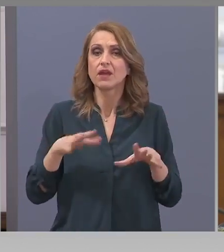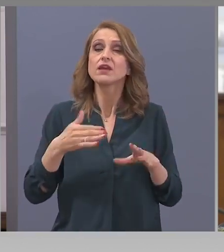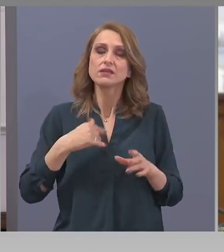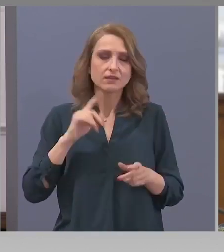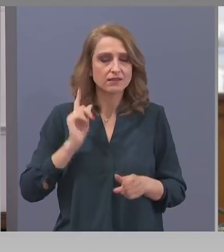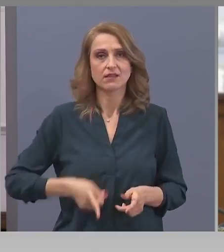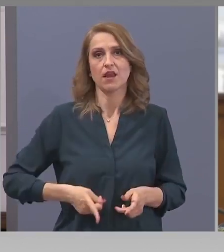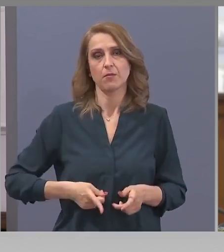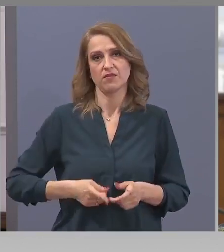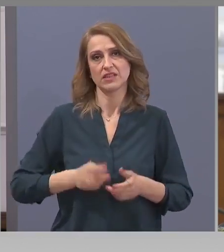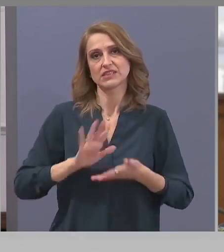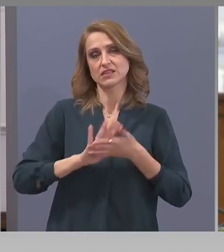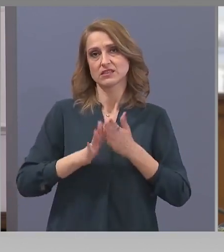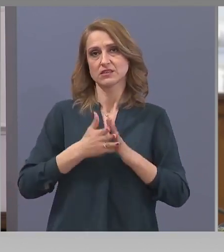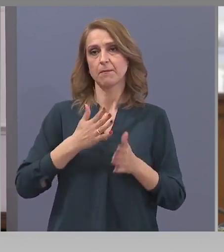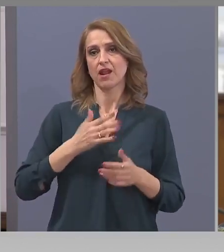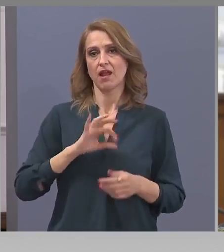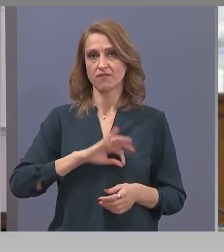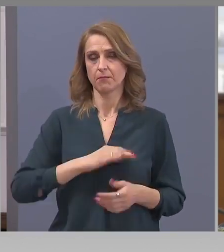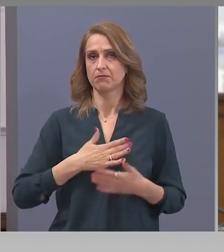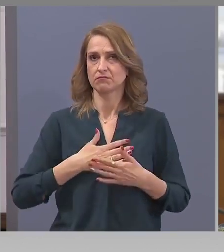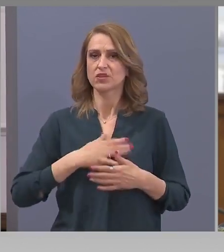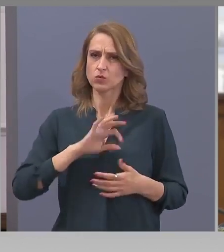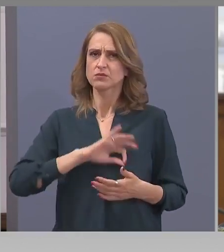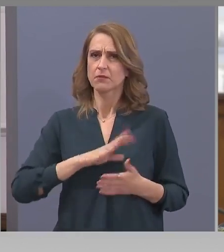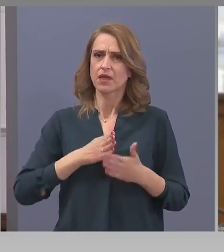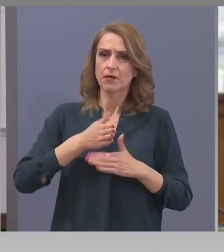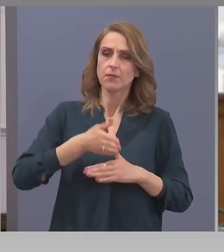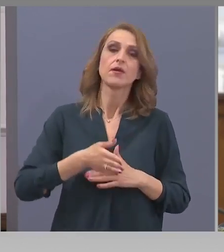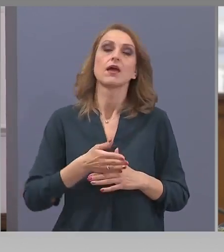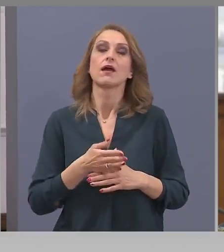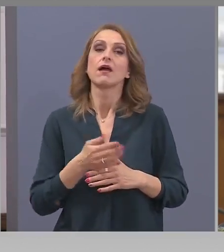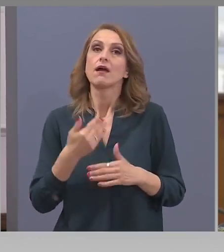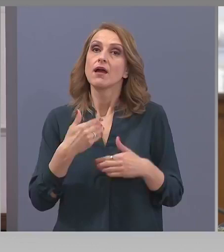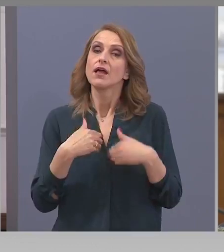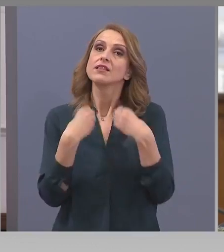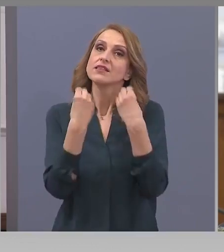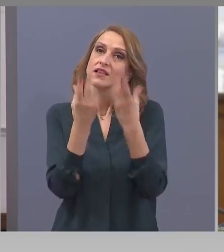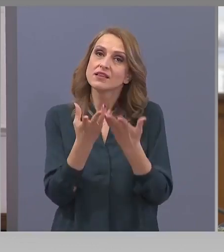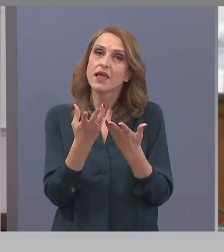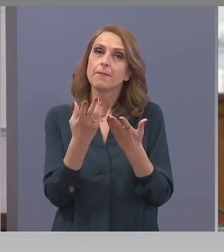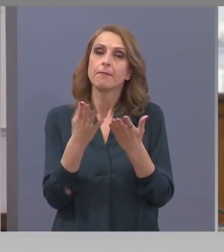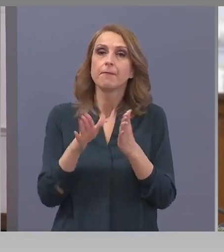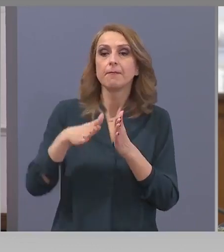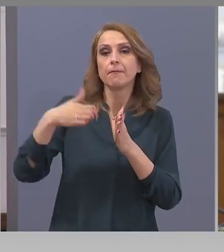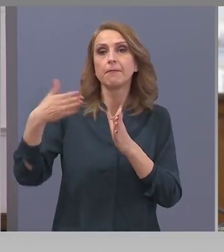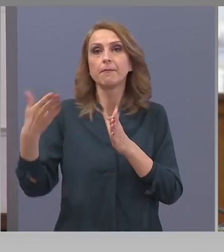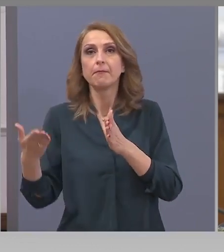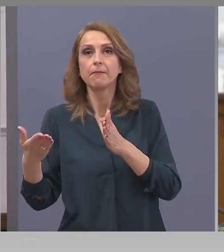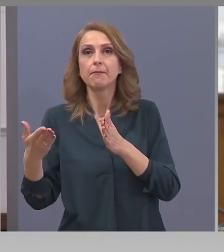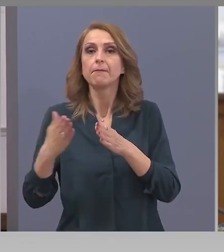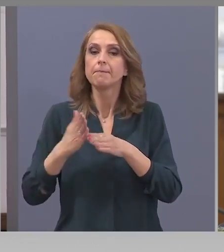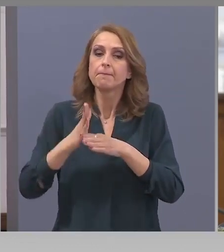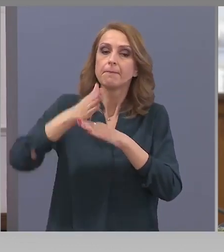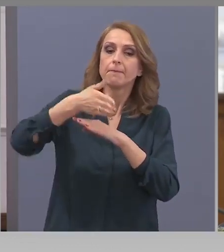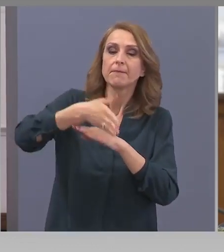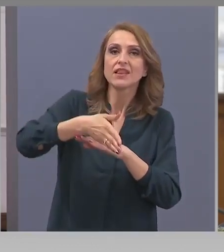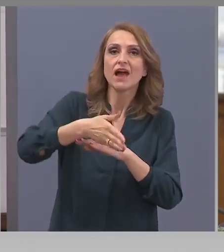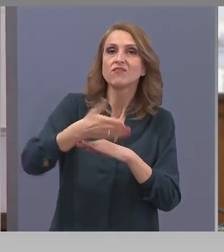и моста, който ще ни преведе от другата страна, от светлата страна, минава през